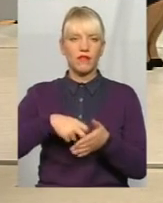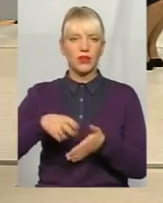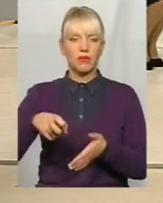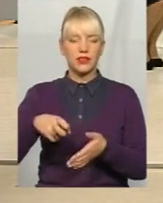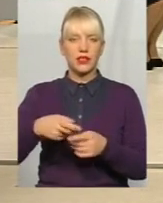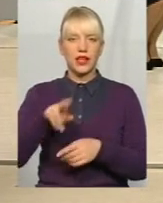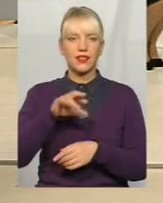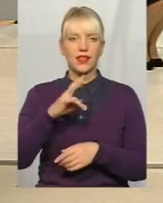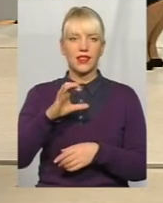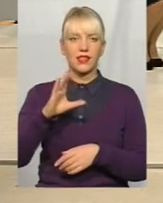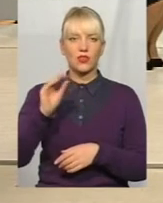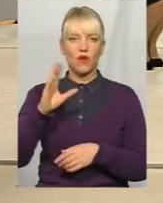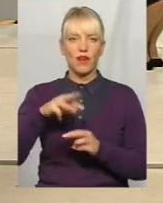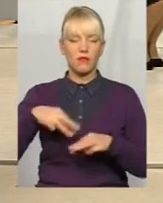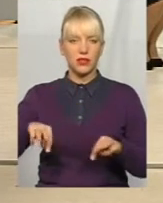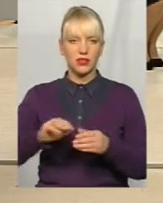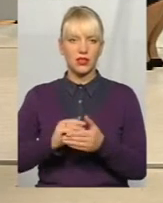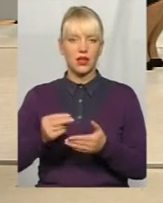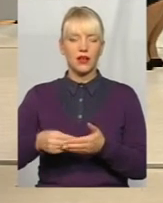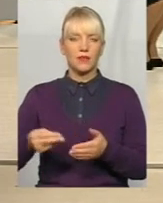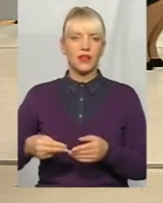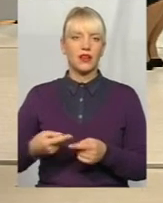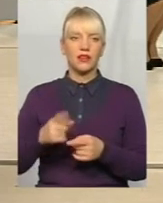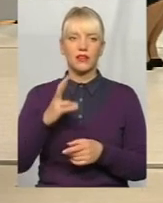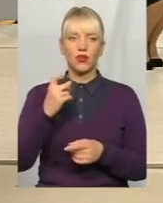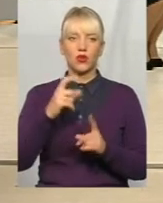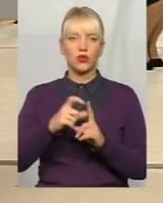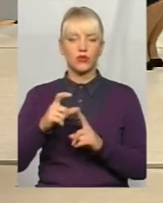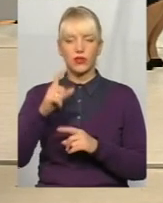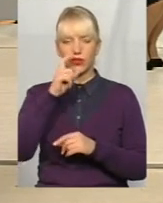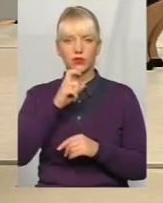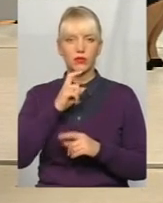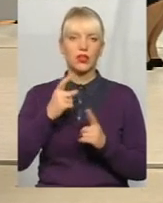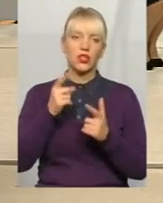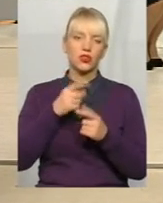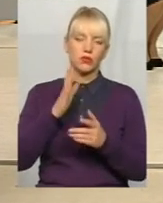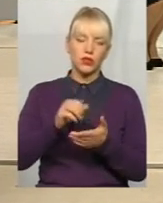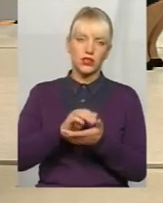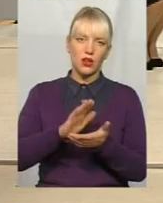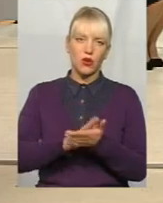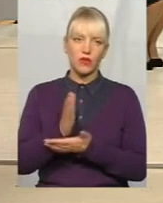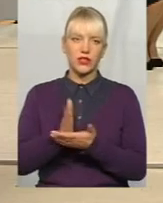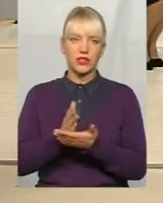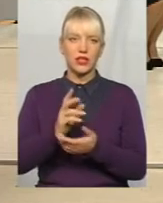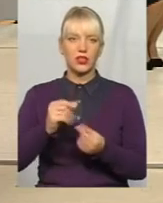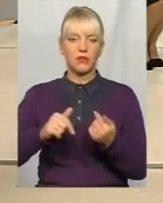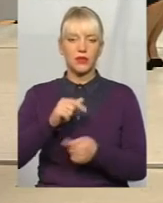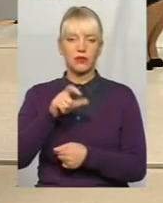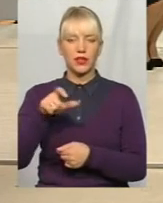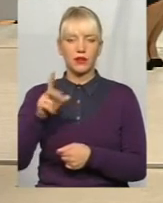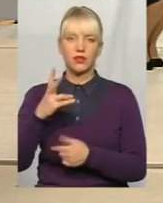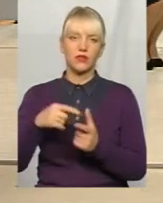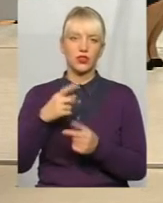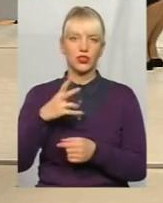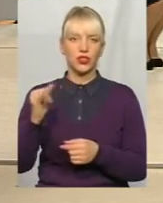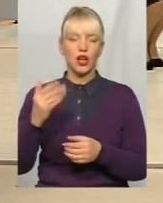Денисової. Так само ні слова не могли зрозуміти, буде зарахований стаж підприємцям чи ні. Проте, коли відбулось